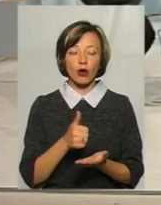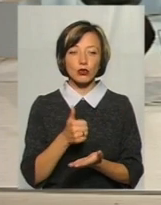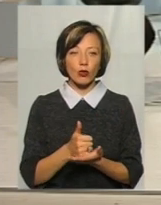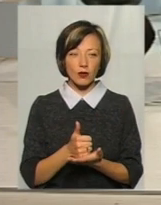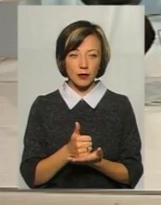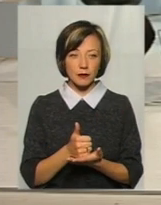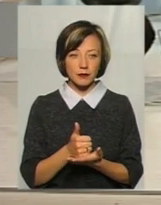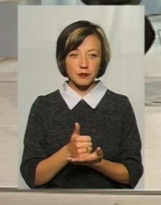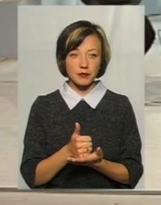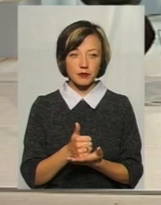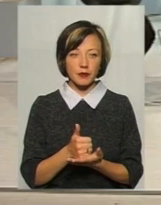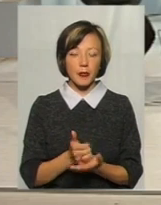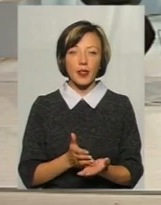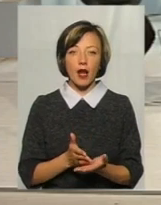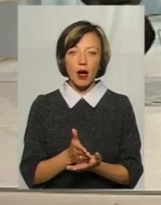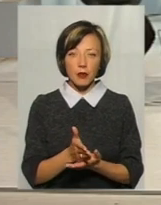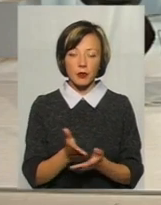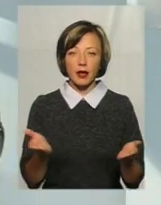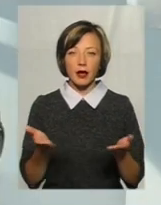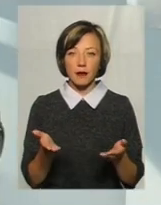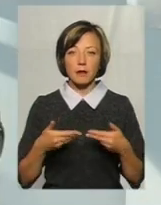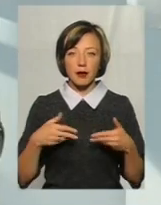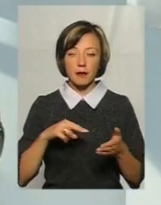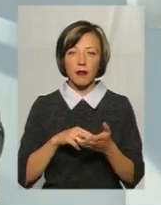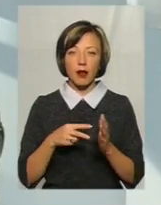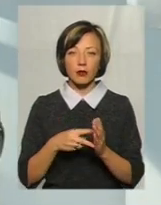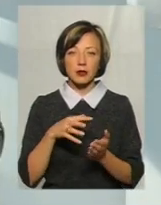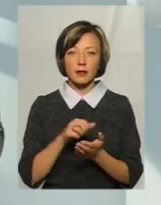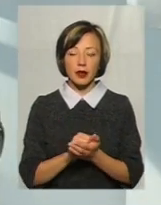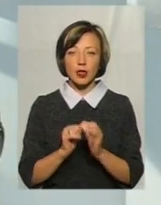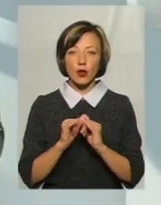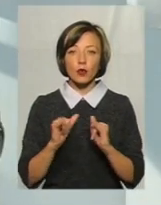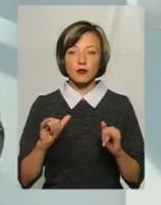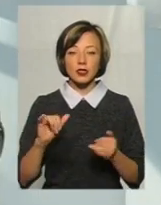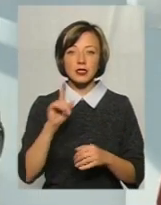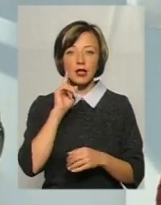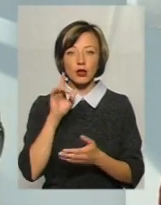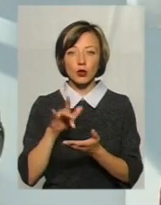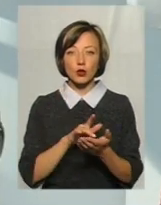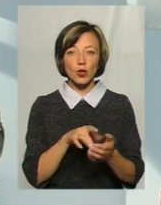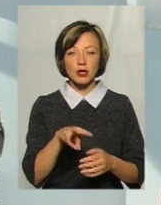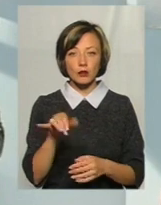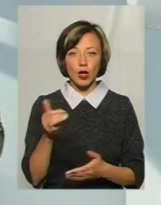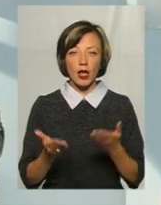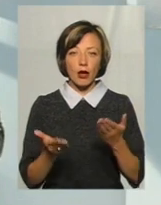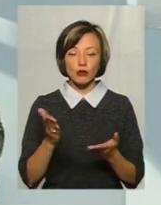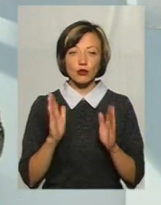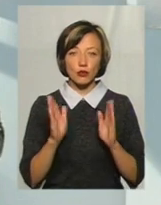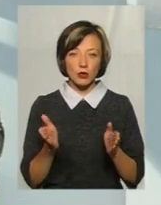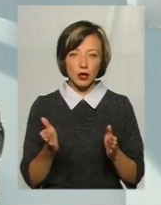напрямком, яким ми плануємо зайнятися, це є розвиток зеленого туризму. Тому що, якщо буде